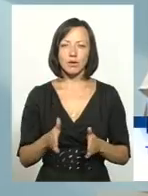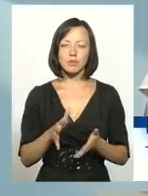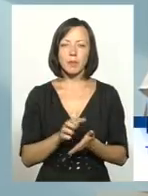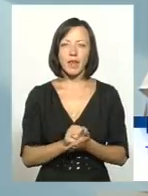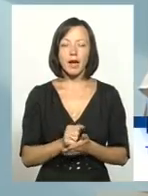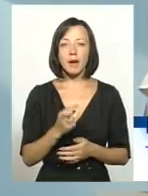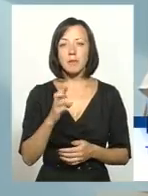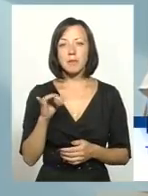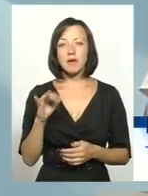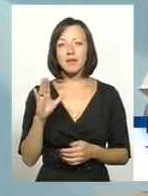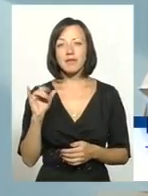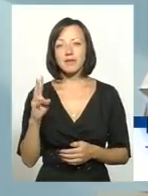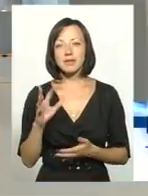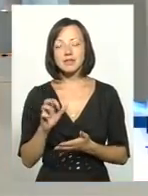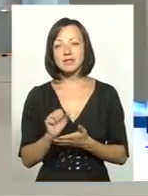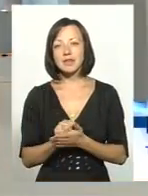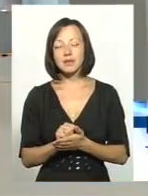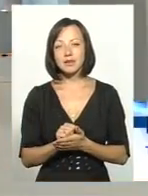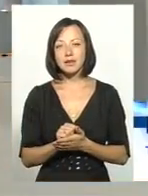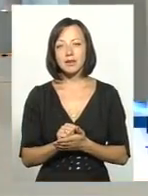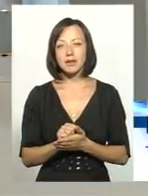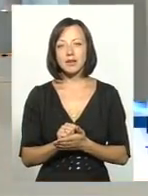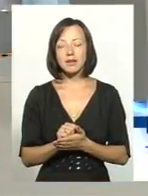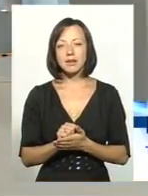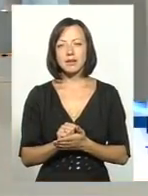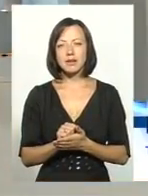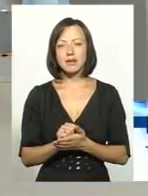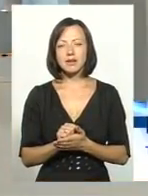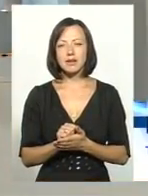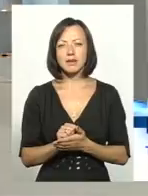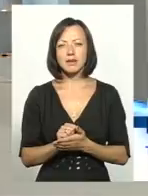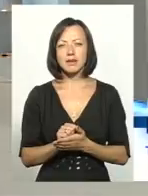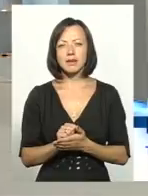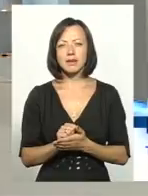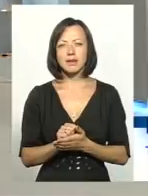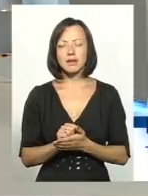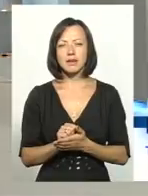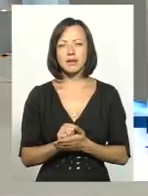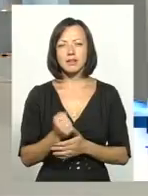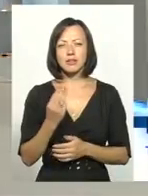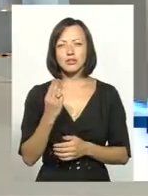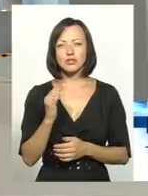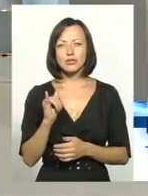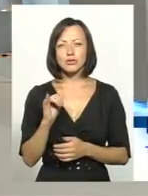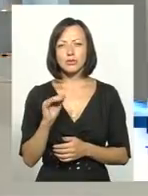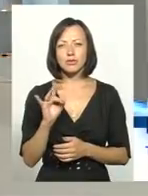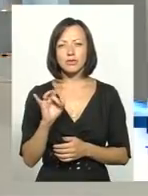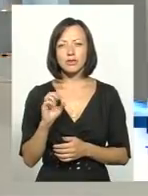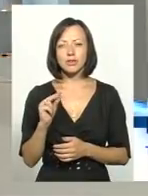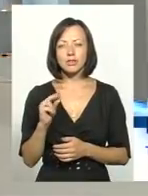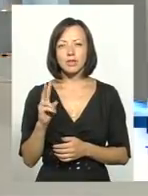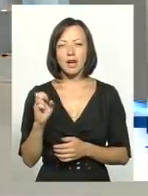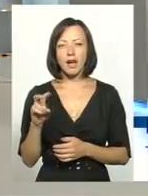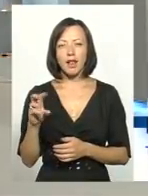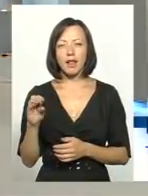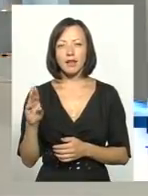Якби він зараз зайнявся, отакого оприділити, щоб той шов, річ, колєдник, має 42 гектари. Щоб